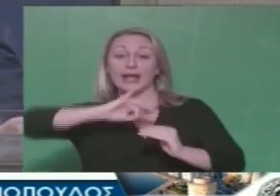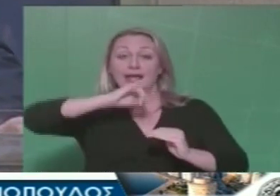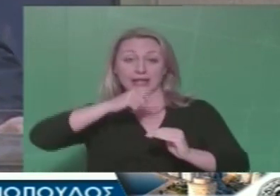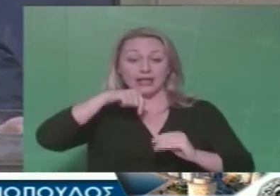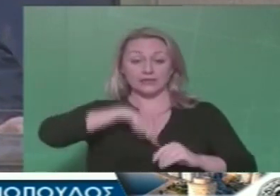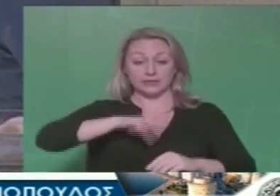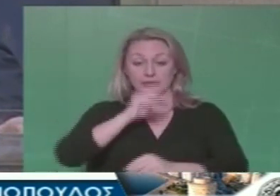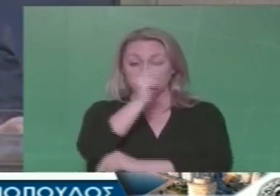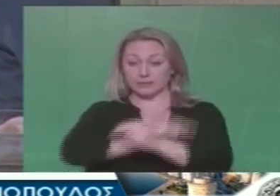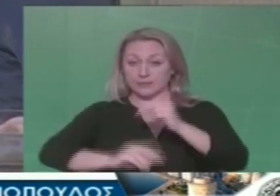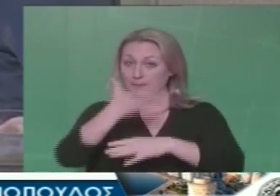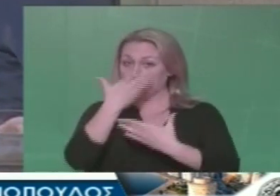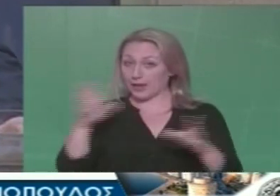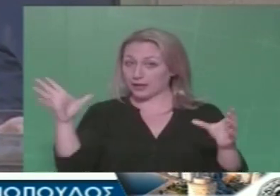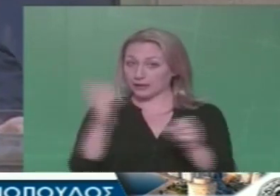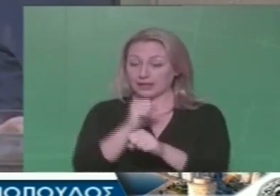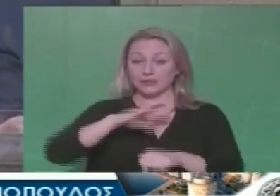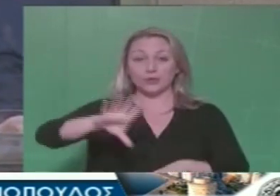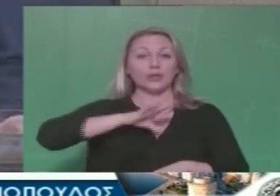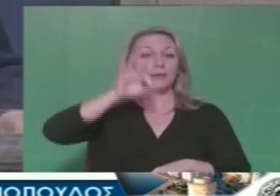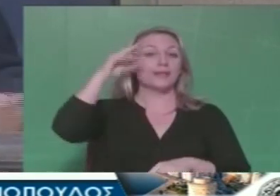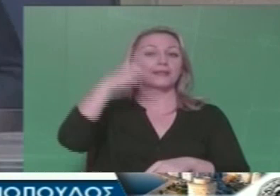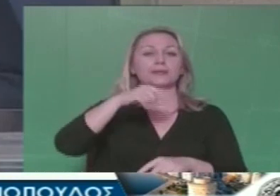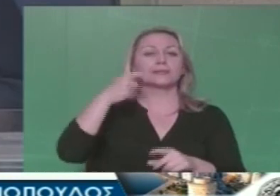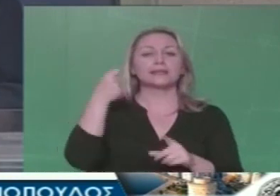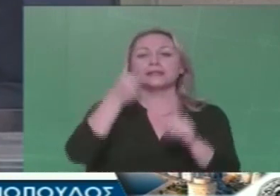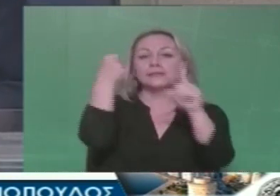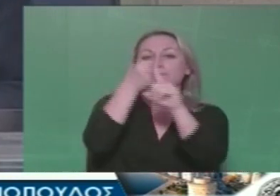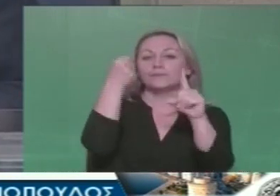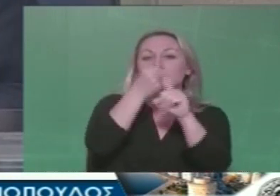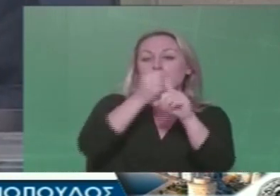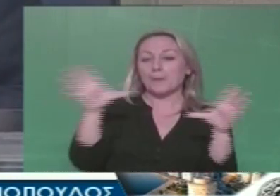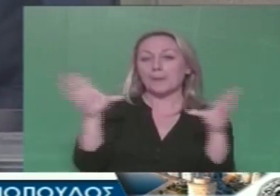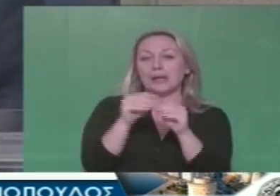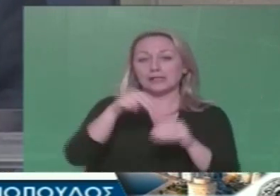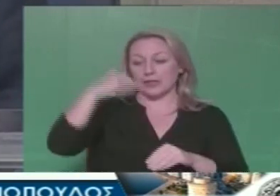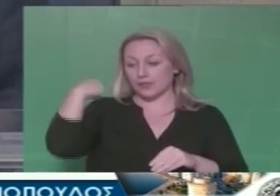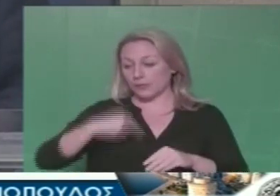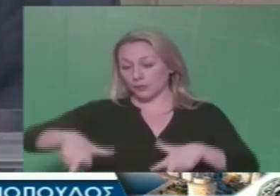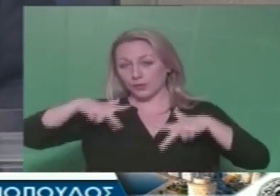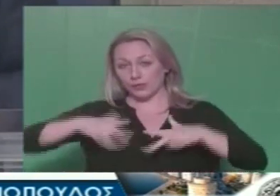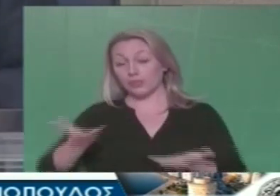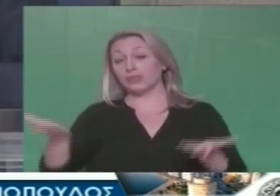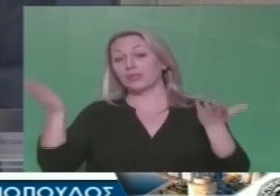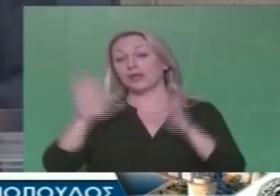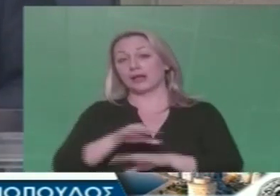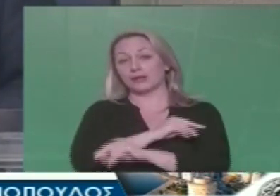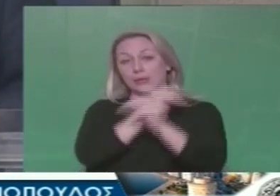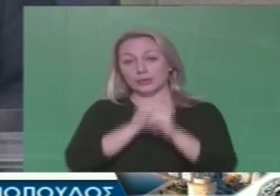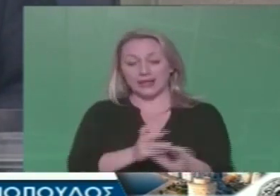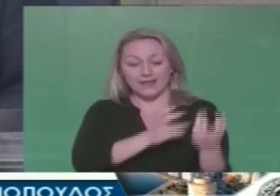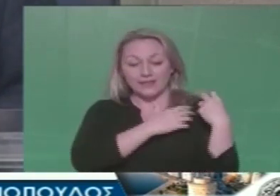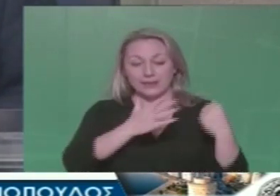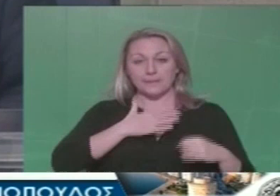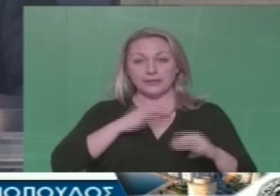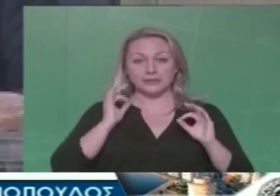διεκδικήσουμε τα συμφέροντα των δημοτών, τα οποία σε καμία περίπτωση δεν καλύπτονται ούτε από τον δημοτικό, ούτε από τον κρατικό προϋπολογισμό και εμείς έχουμε την ευθύνη για